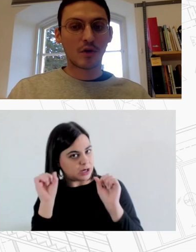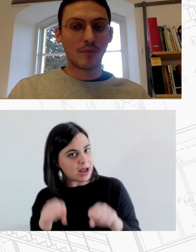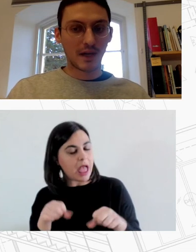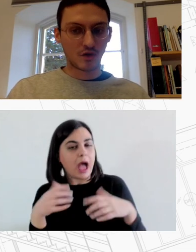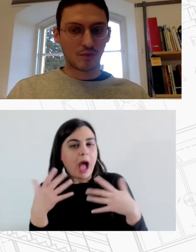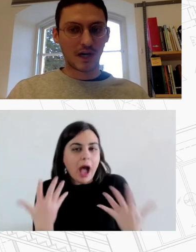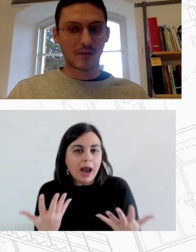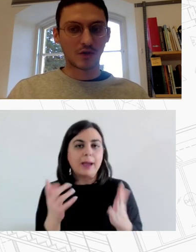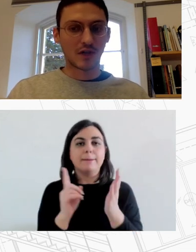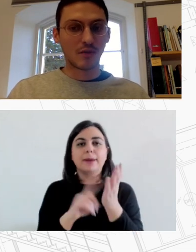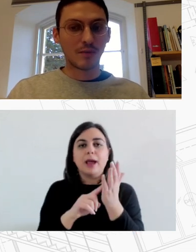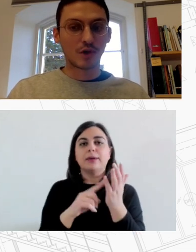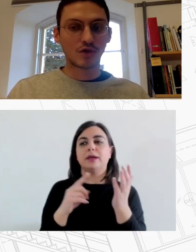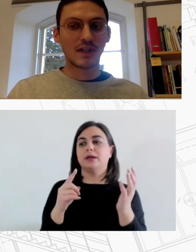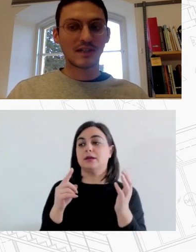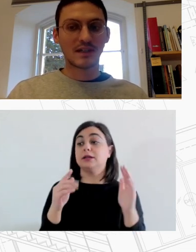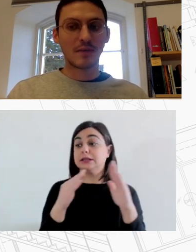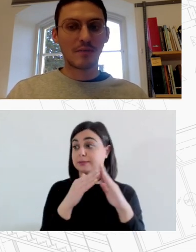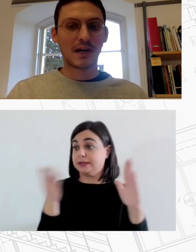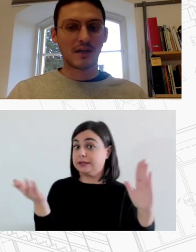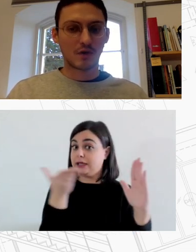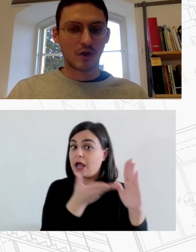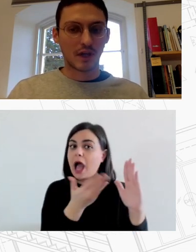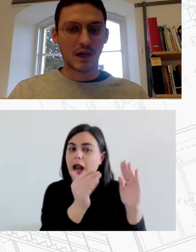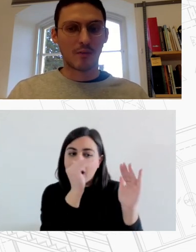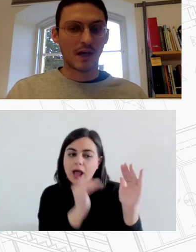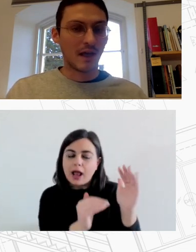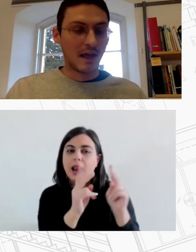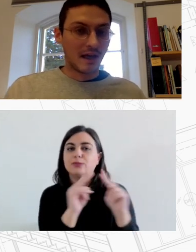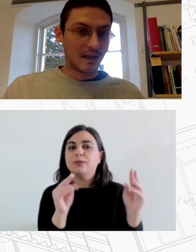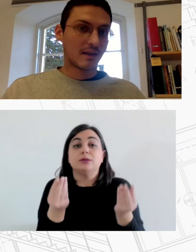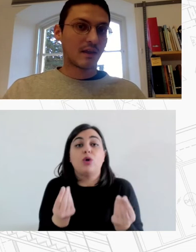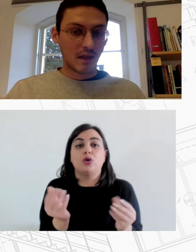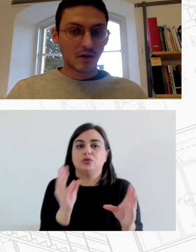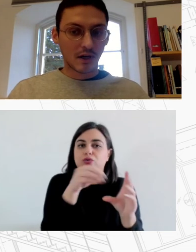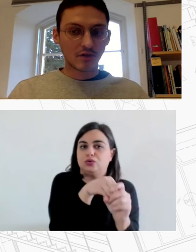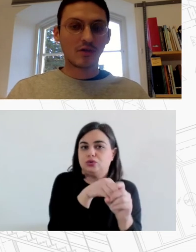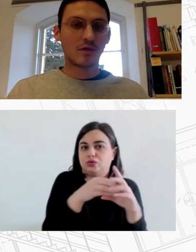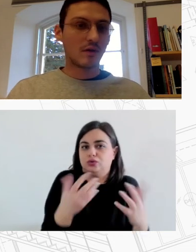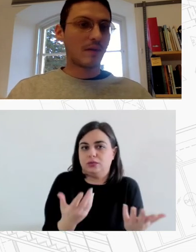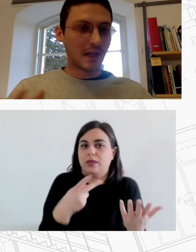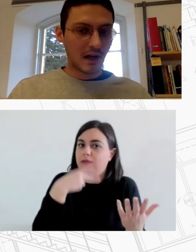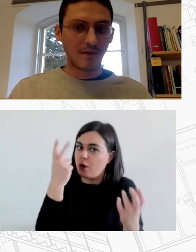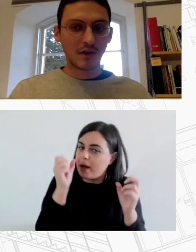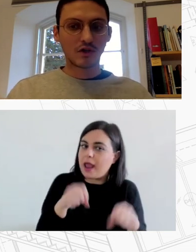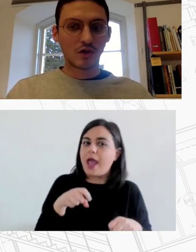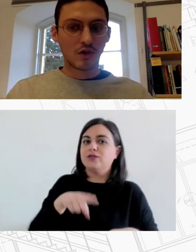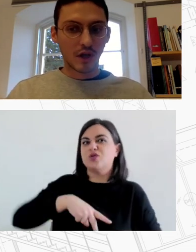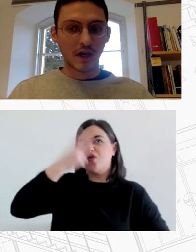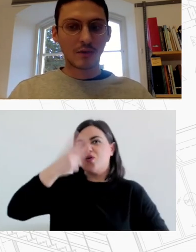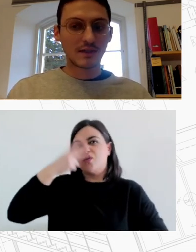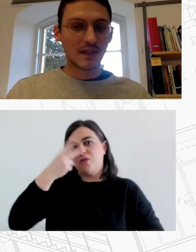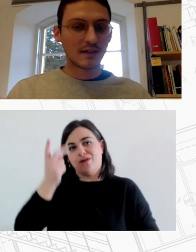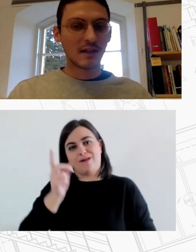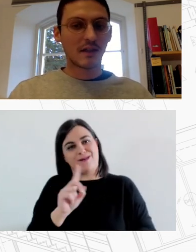τις λεπτομέρειες του πράγματος να δούμε ποιος δεν εξασχεί με πάρκια αυτό το δικαίωμα Και θέλω να κλείσω επαναλαμβάνοντας ότι το